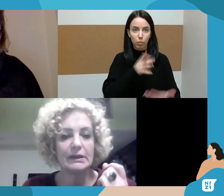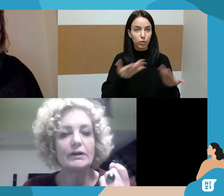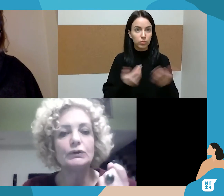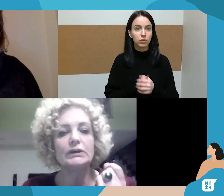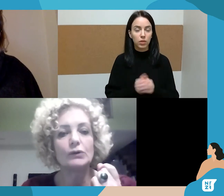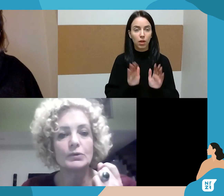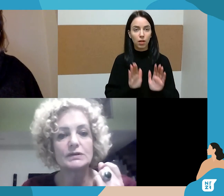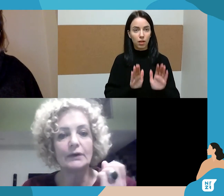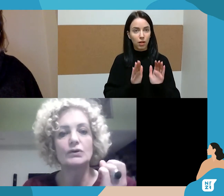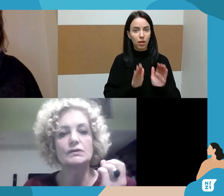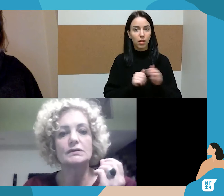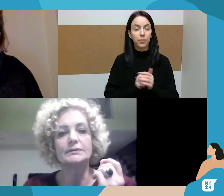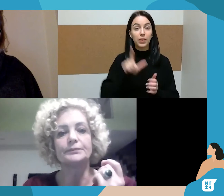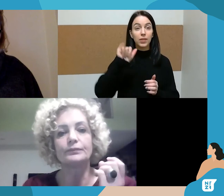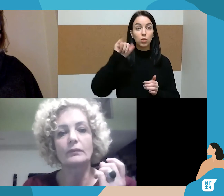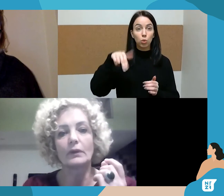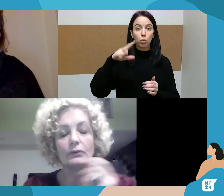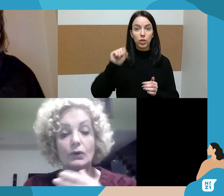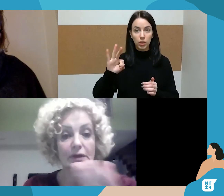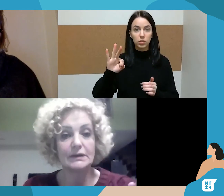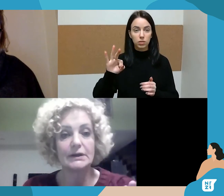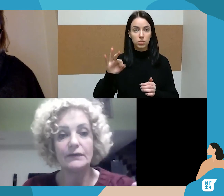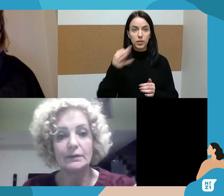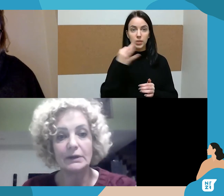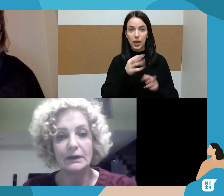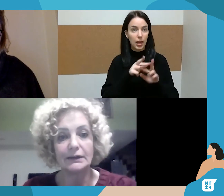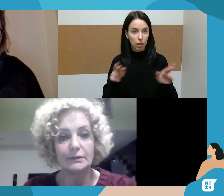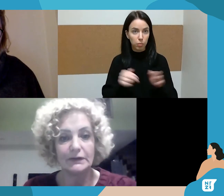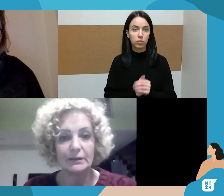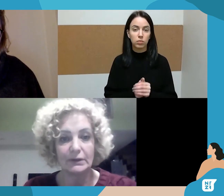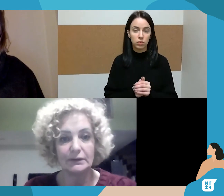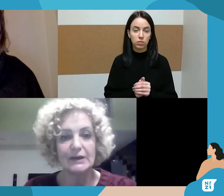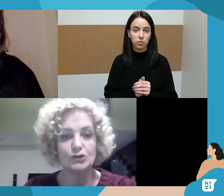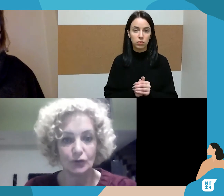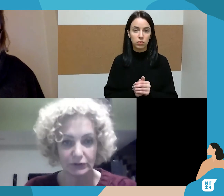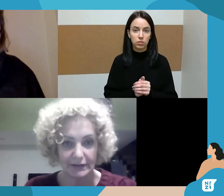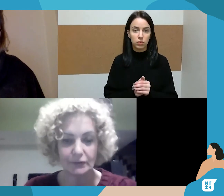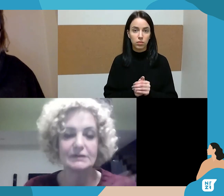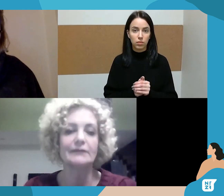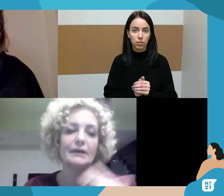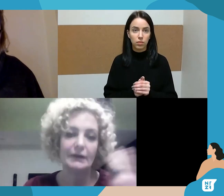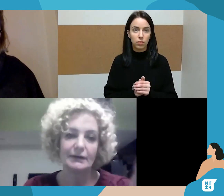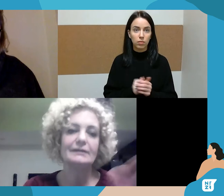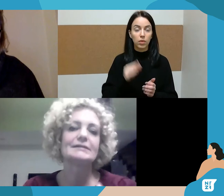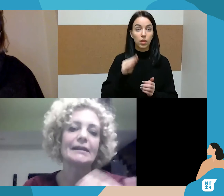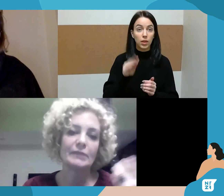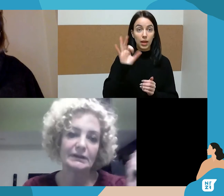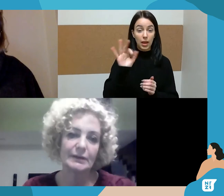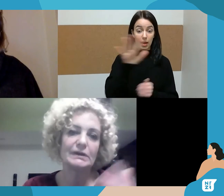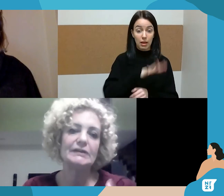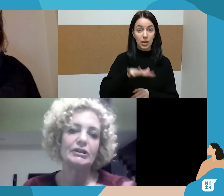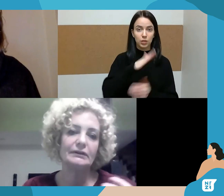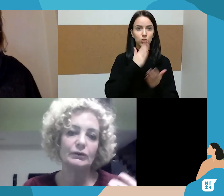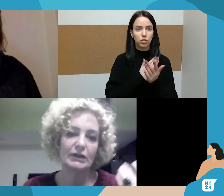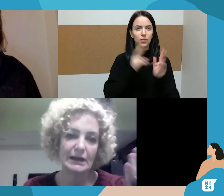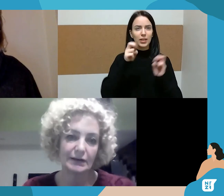sakykime, ne vėl togi Europos Sąjungos nu, kodekstai yra įvedama tą taip vadinamą tiečio kvotą, nors ten įstatyme, tai